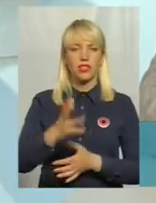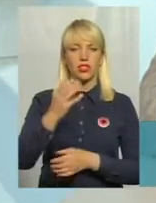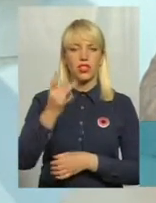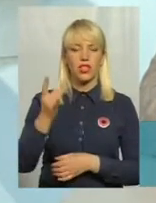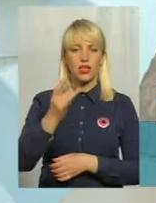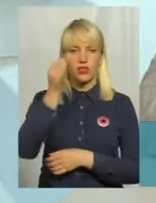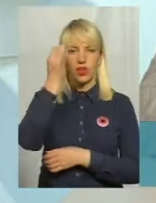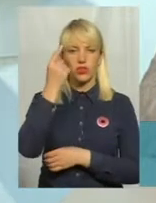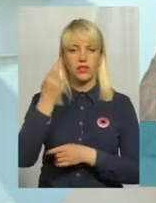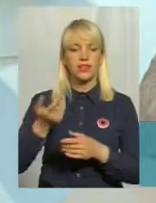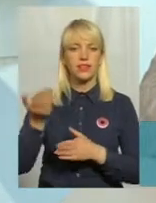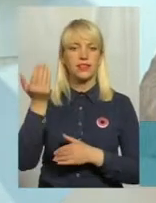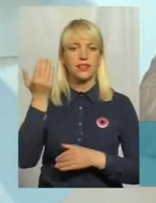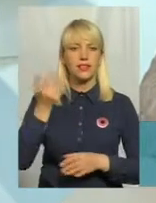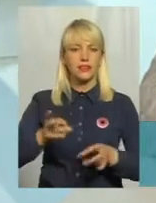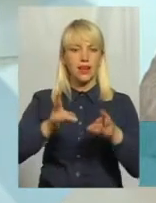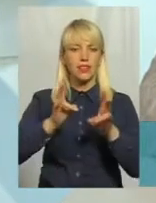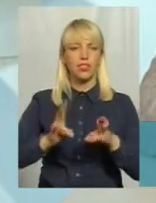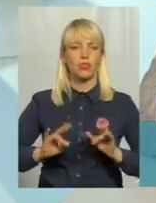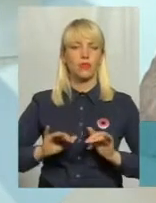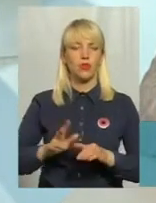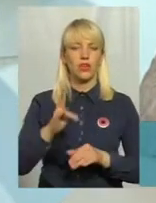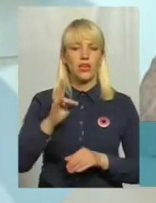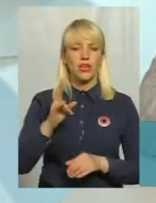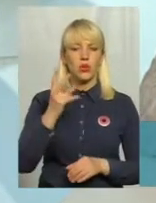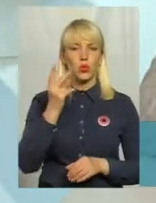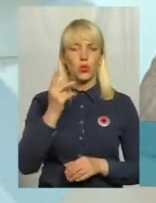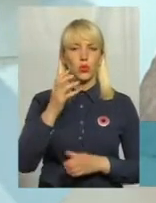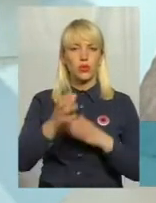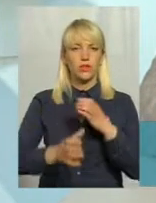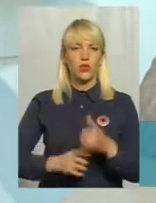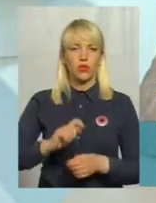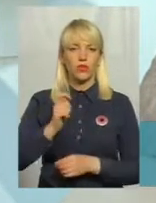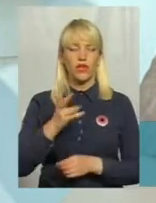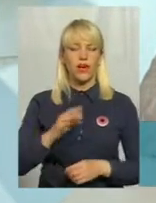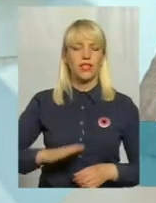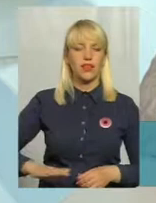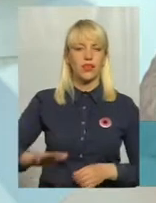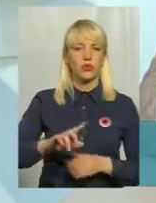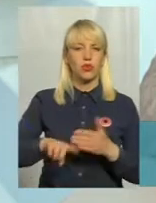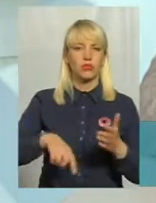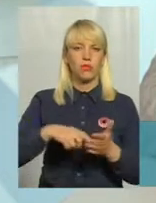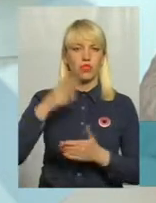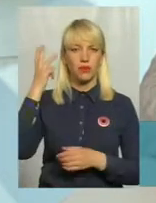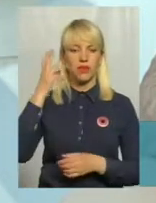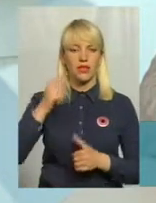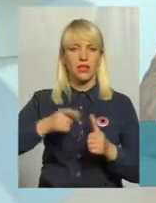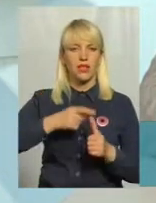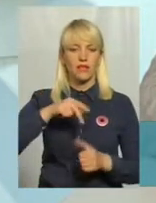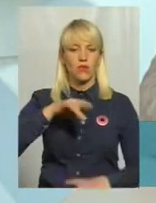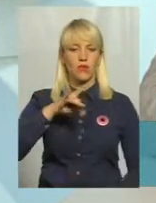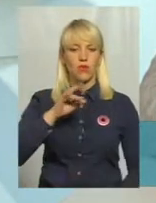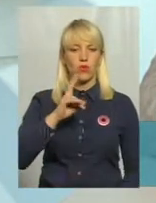трагічні події Другої світової війни, а на території міста Хмельницького, тоді назва Проскурова, вона залишила